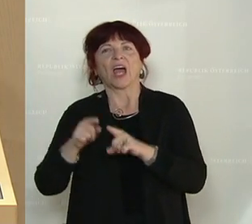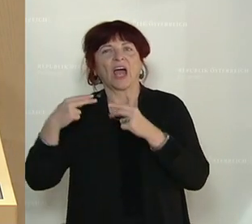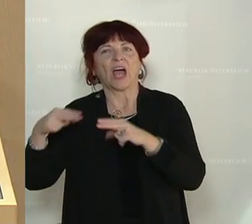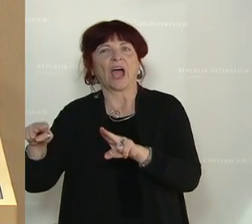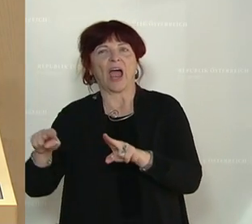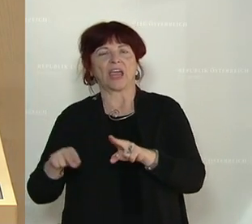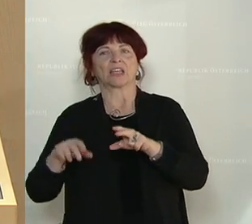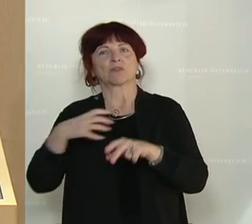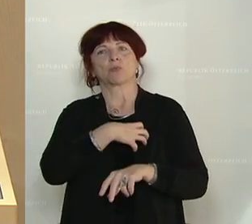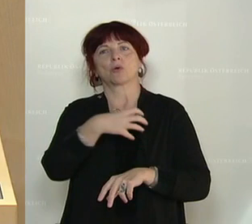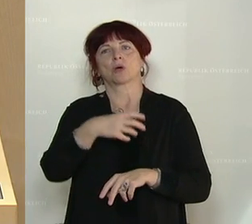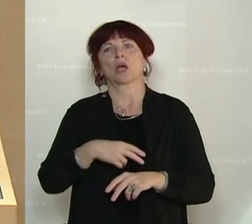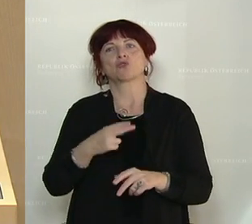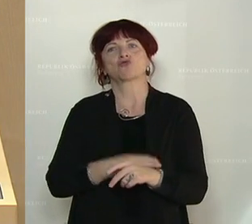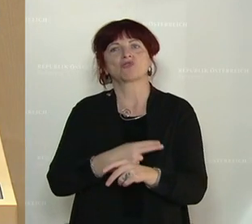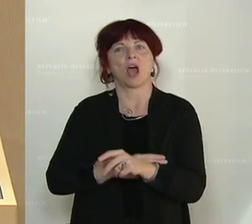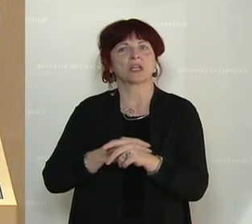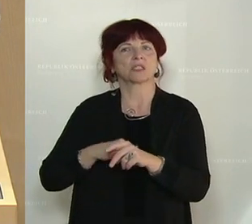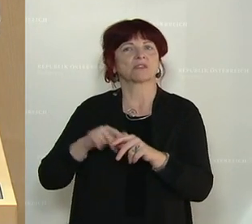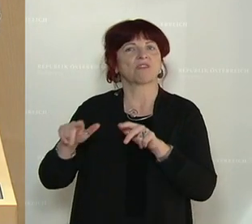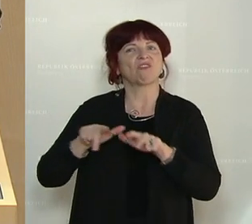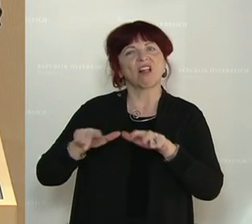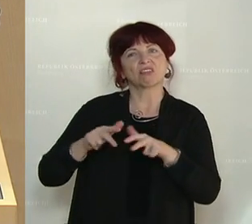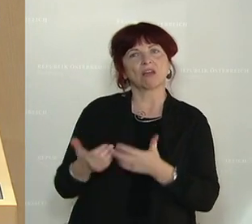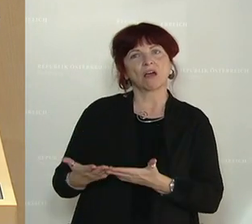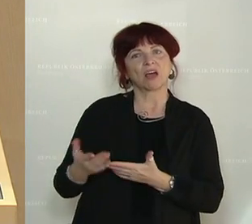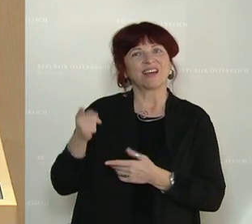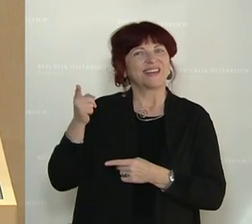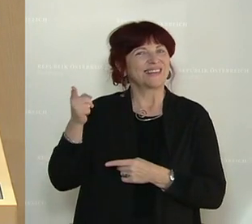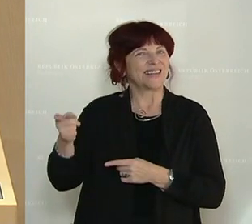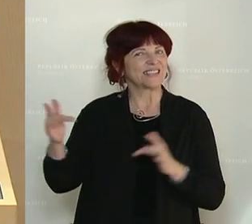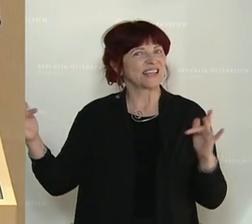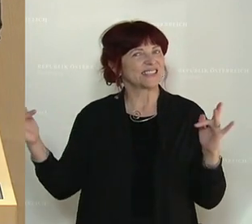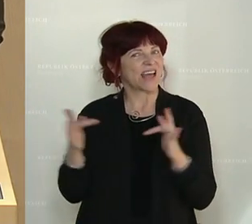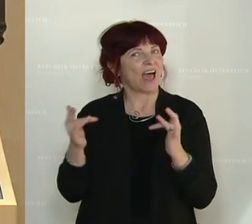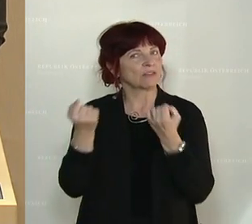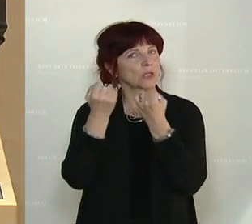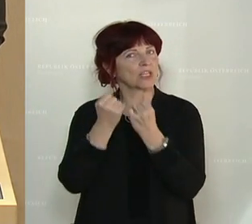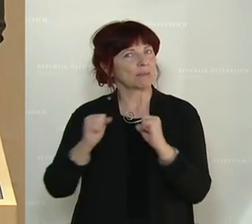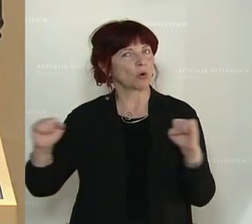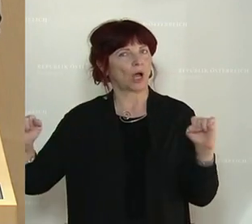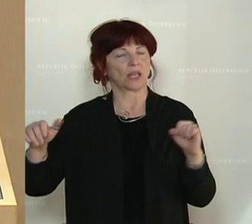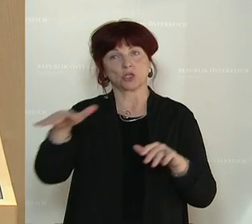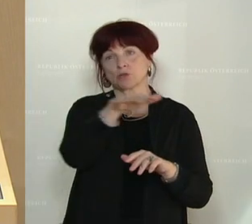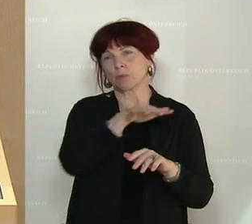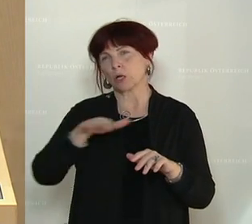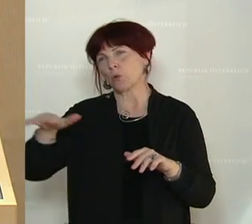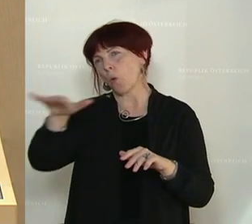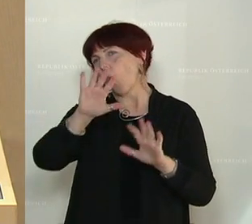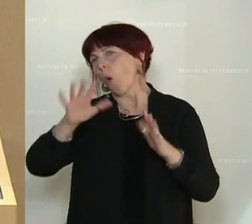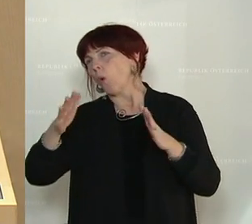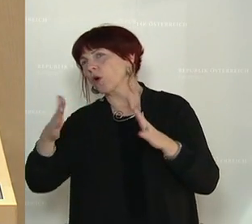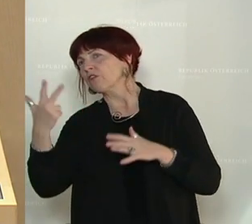Staatsverwalter und diesem antidemokratischen Milieu kann man laut Ihrer Anfragebeantwortung rund 3.700